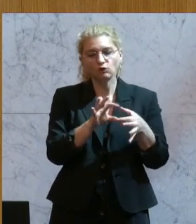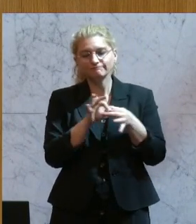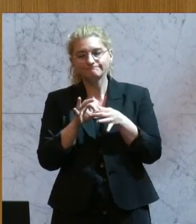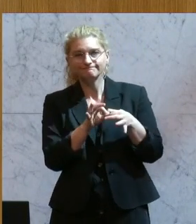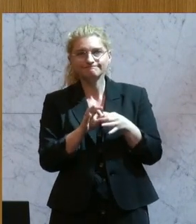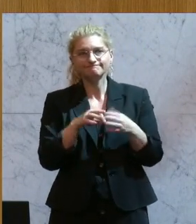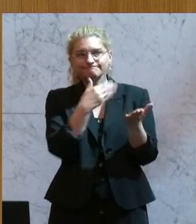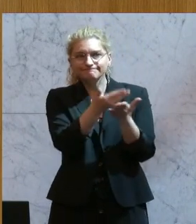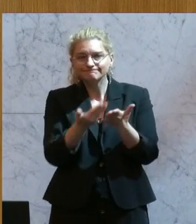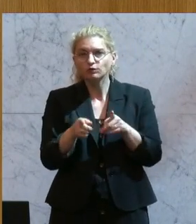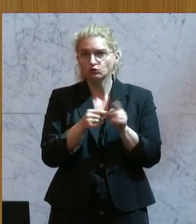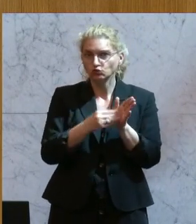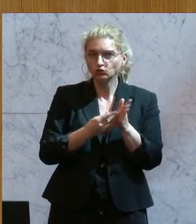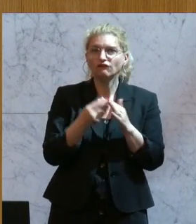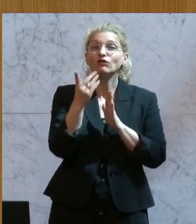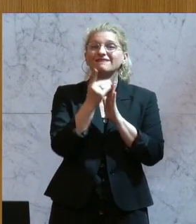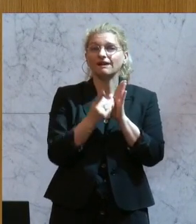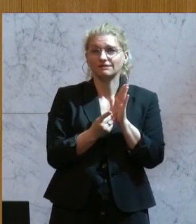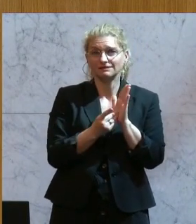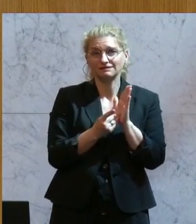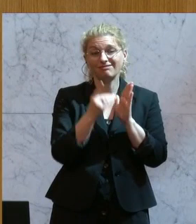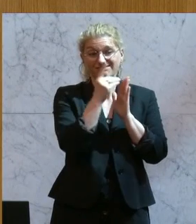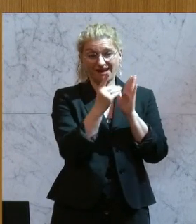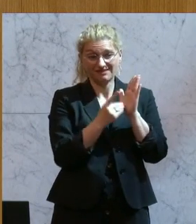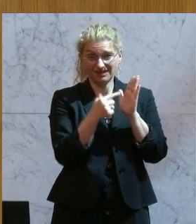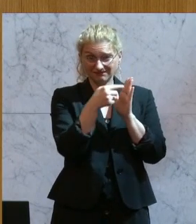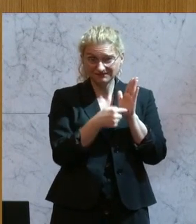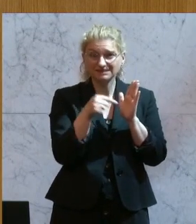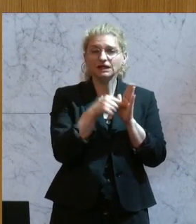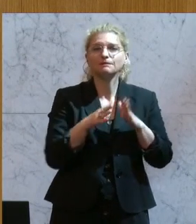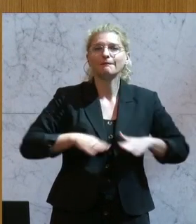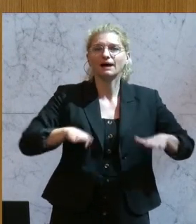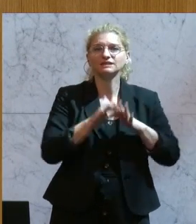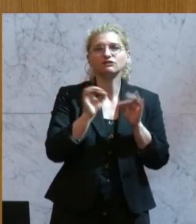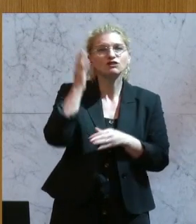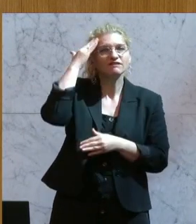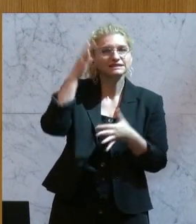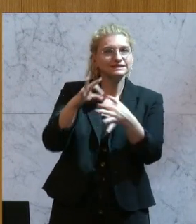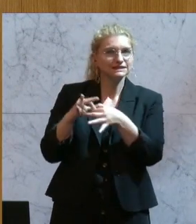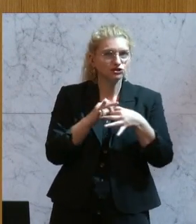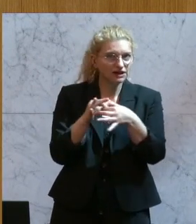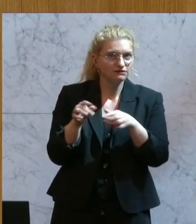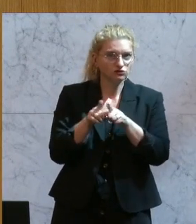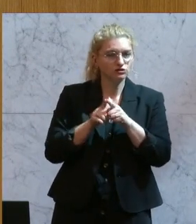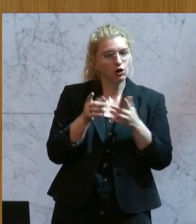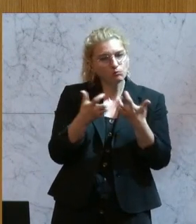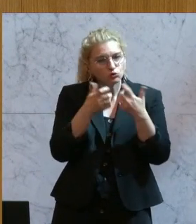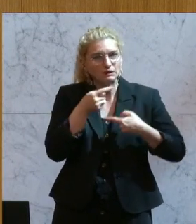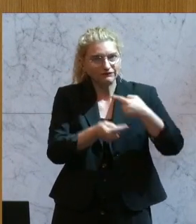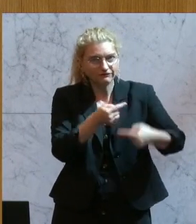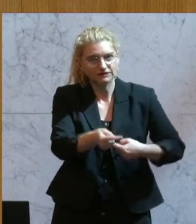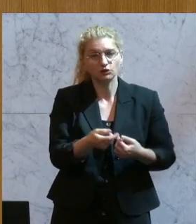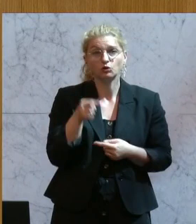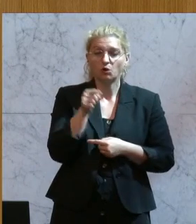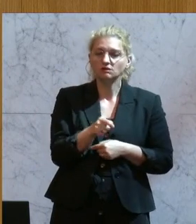Verfügungsstellung und die Nutzung von Daten. Daten als Grundlage für eine Wissensgesellschaft und für die Entwicklung von Produkten. Und